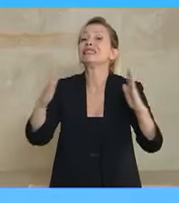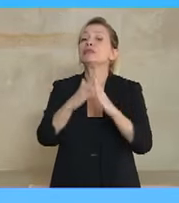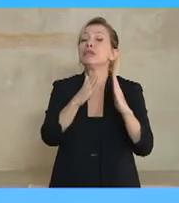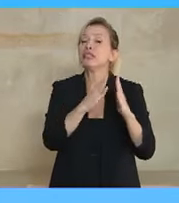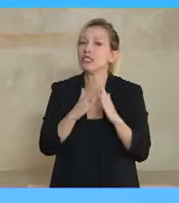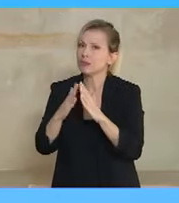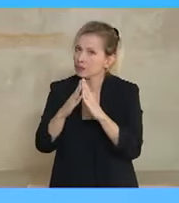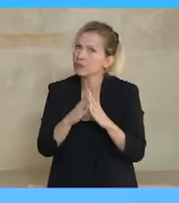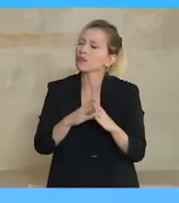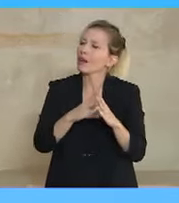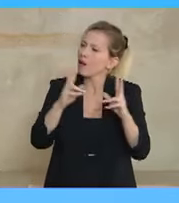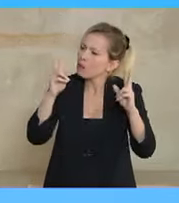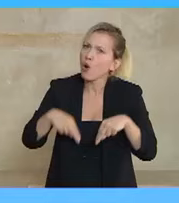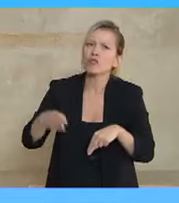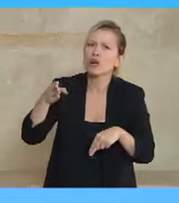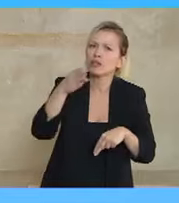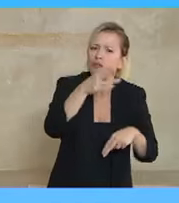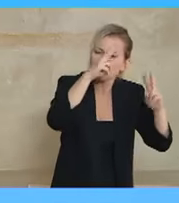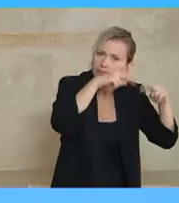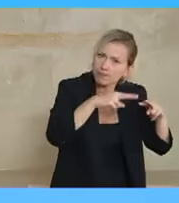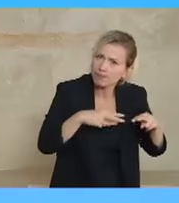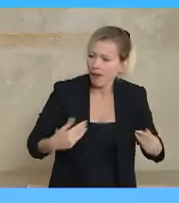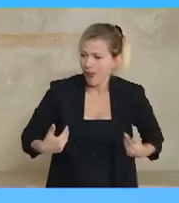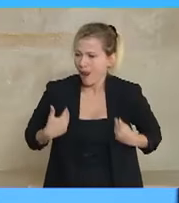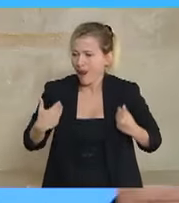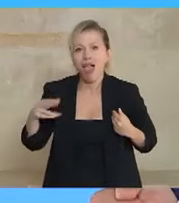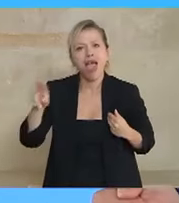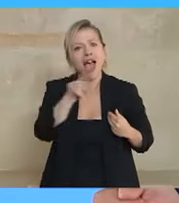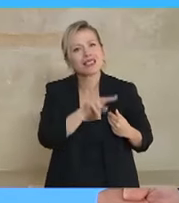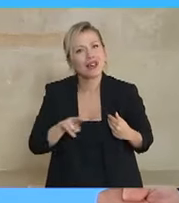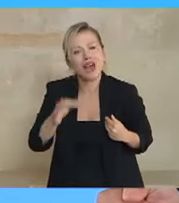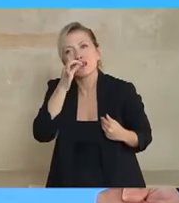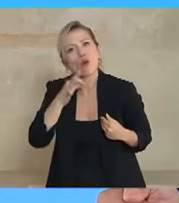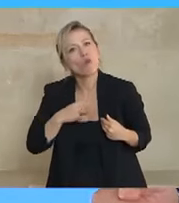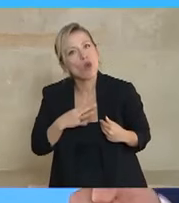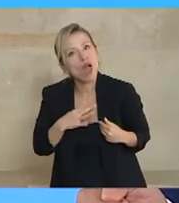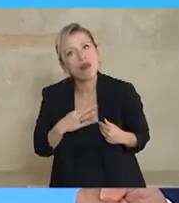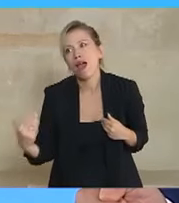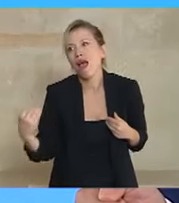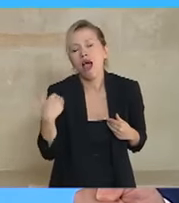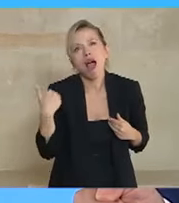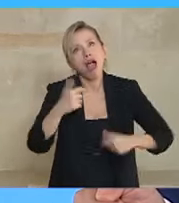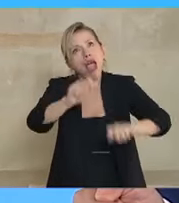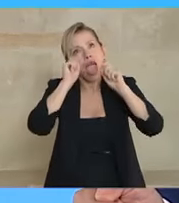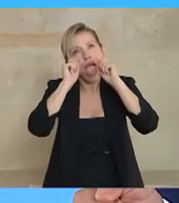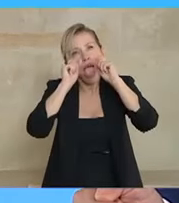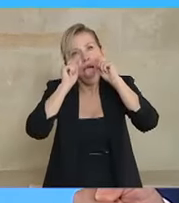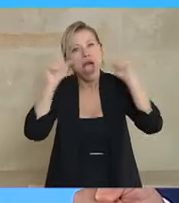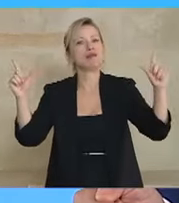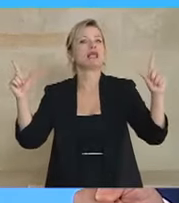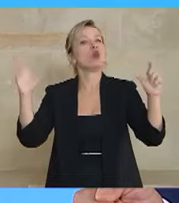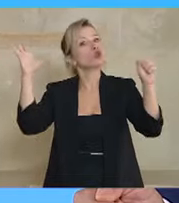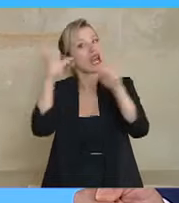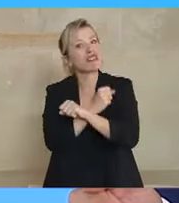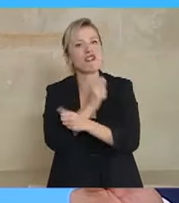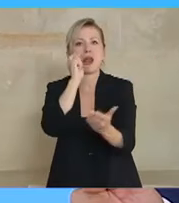Συναντώ συχνά ζευγάρια νέους συμπολίτες που μου λένε μπαίνουμε στο σπίτι μας και αποκτούμε ένα σπίτι πληρώνοντας μια δόση στεγαστικού